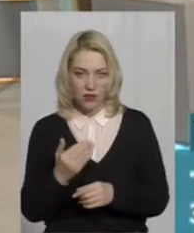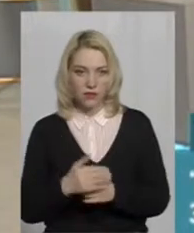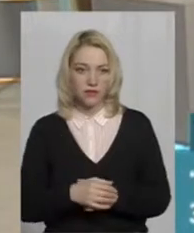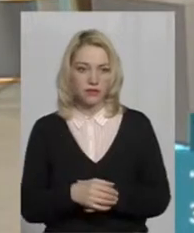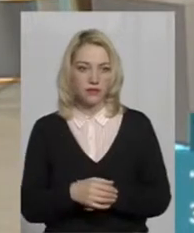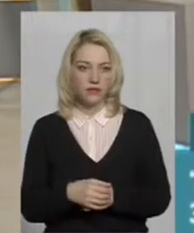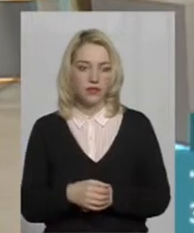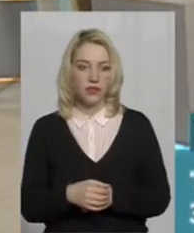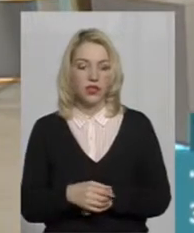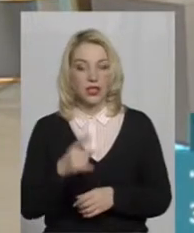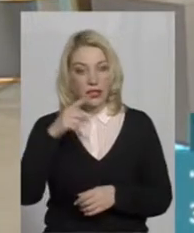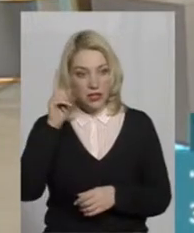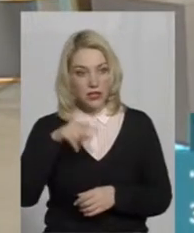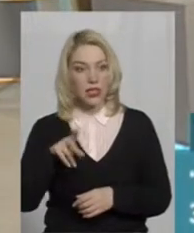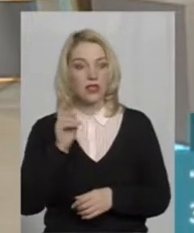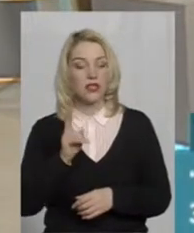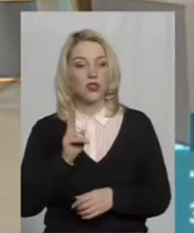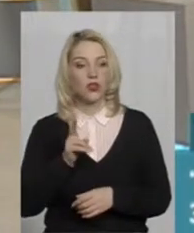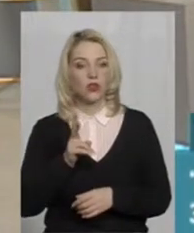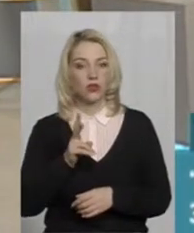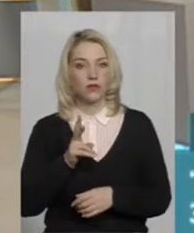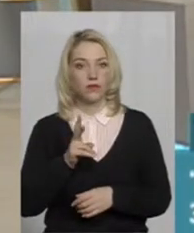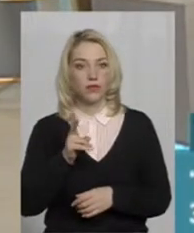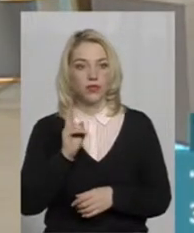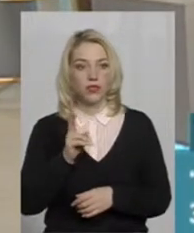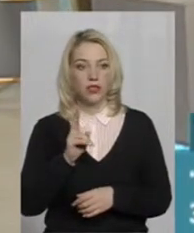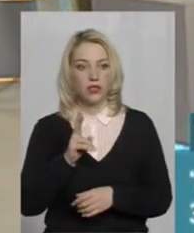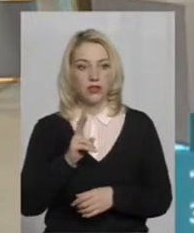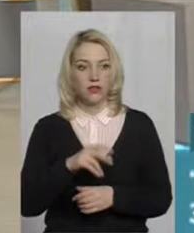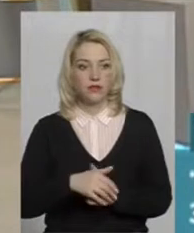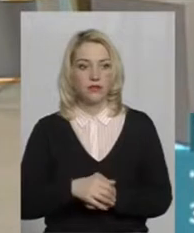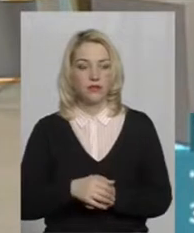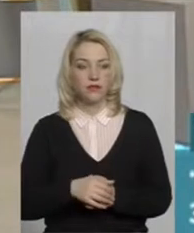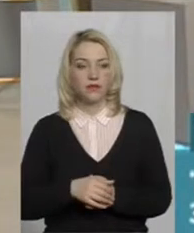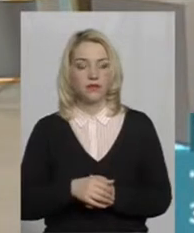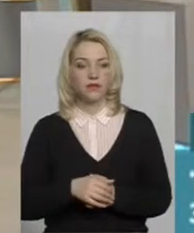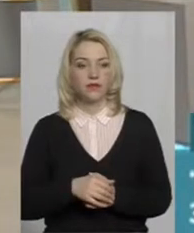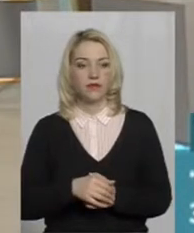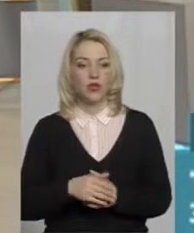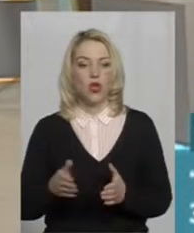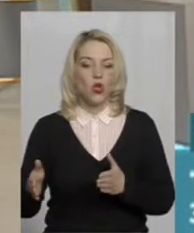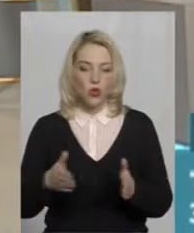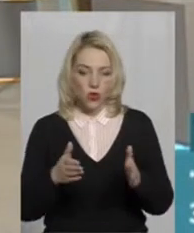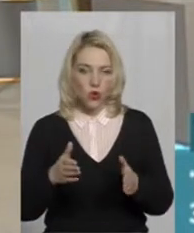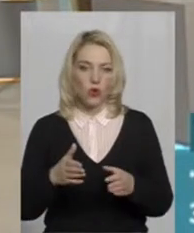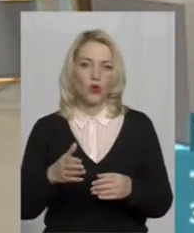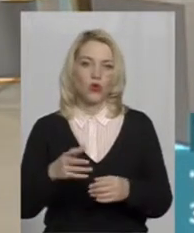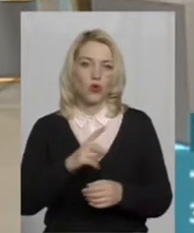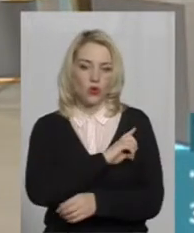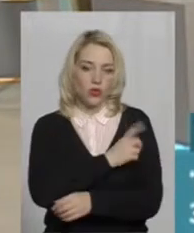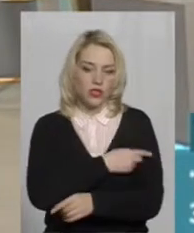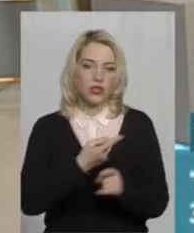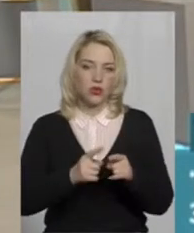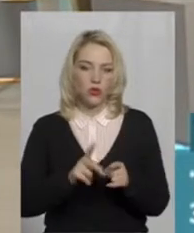знаєте, хто, як то кажуть, дорогу оселить той, хто йде. Якщо людина хоче, вона